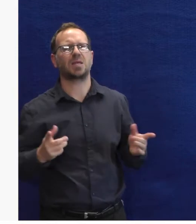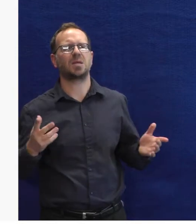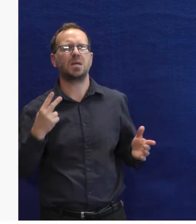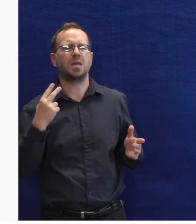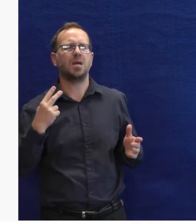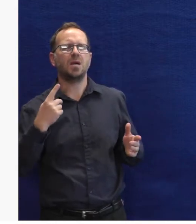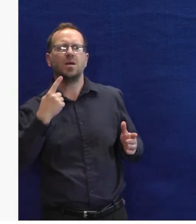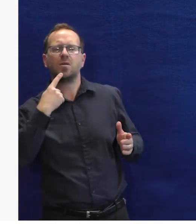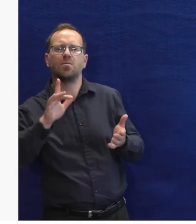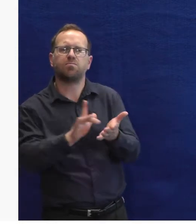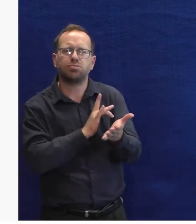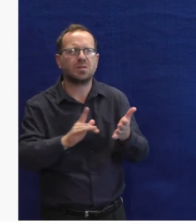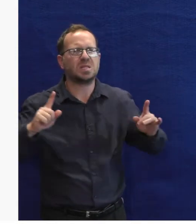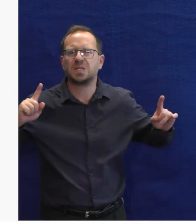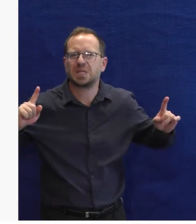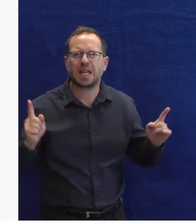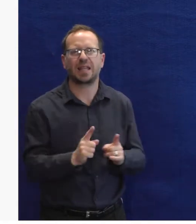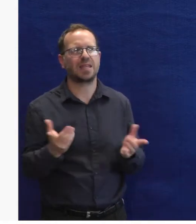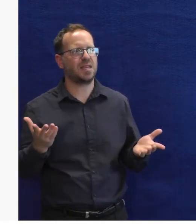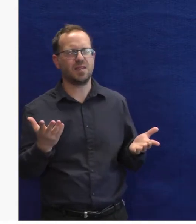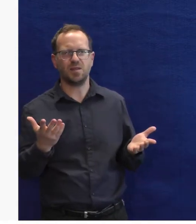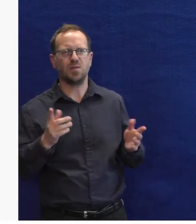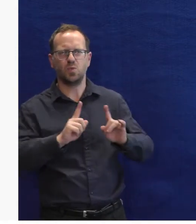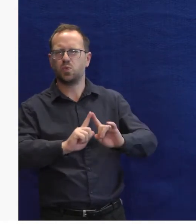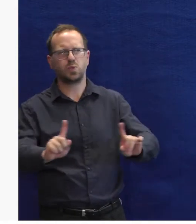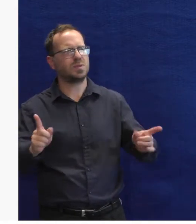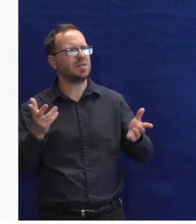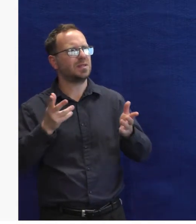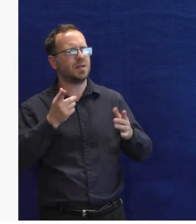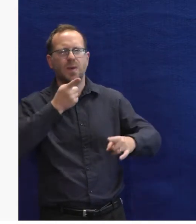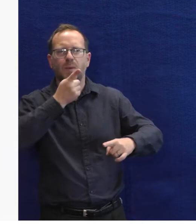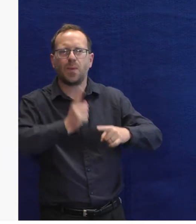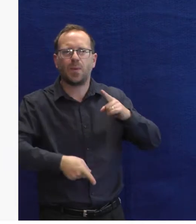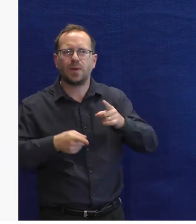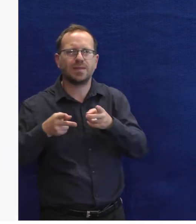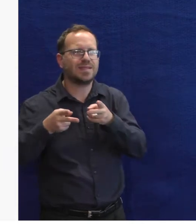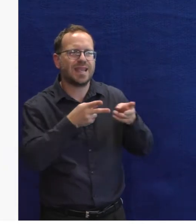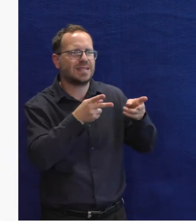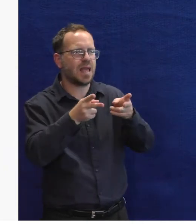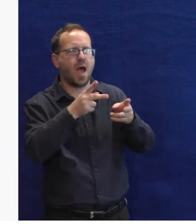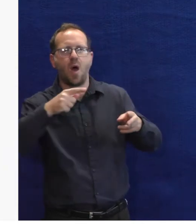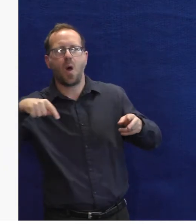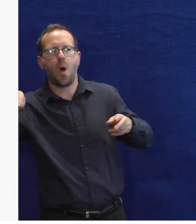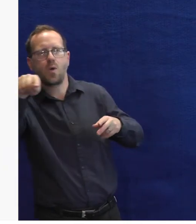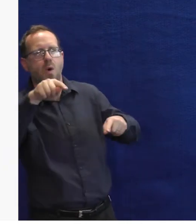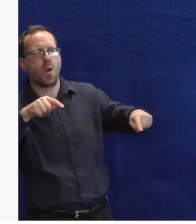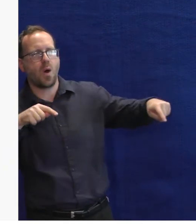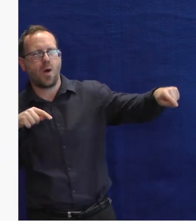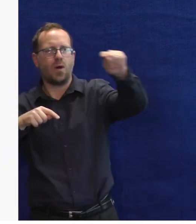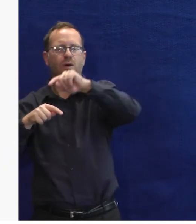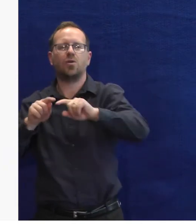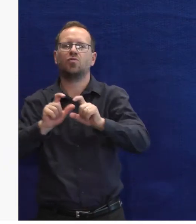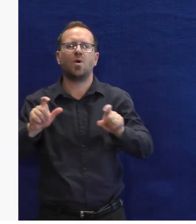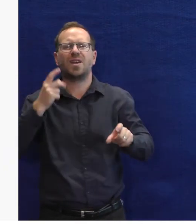různé zkratky, nebo jak se říká anglicky, oheky, nemám teď lepší slovo, nějaké cesty